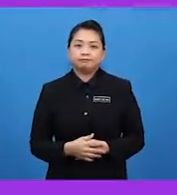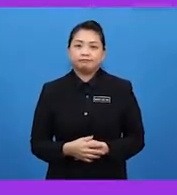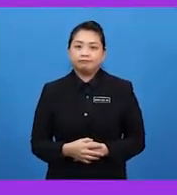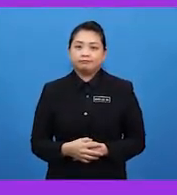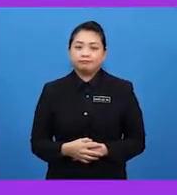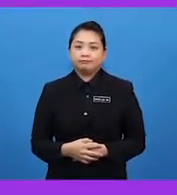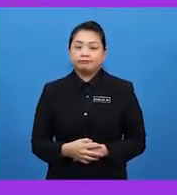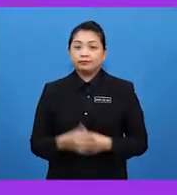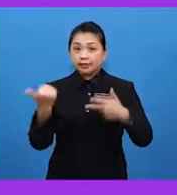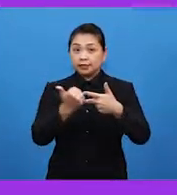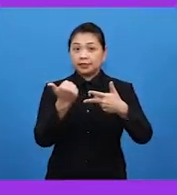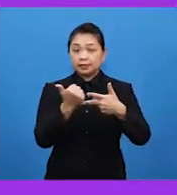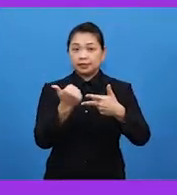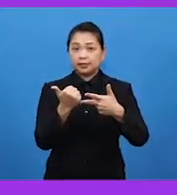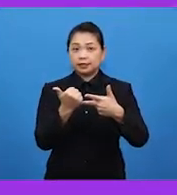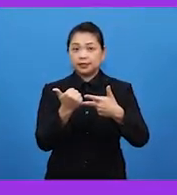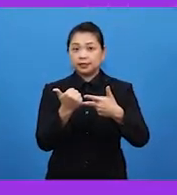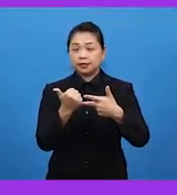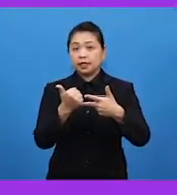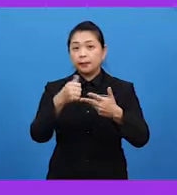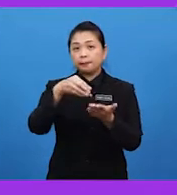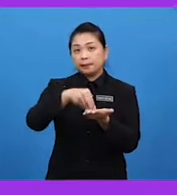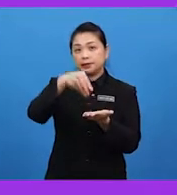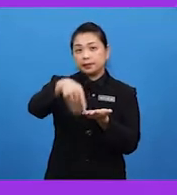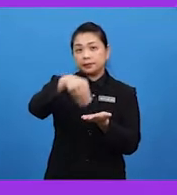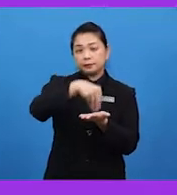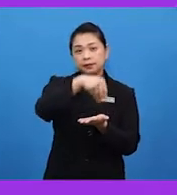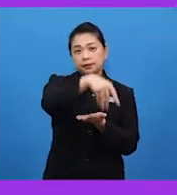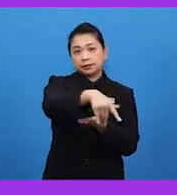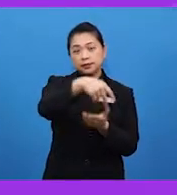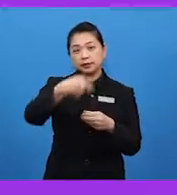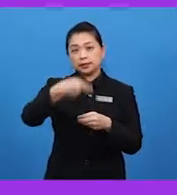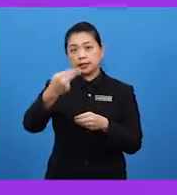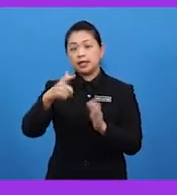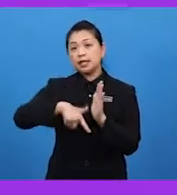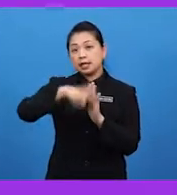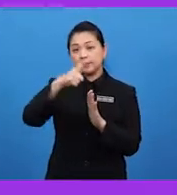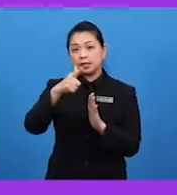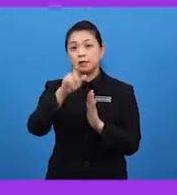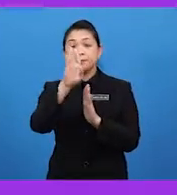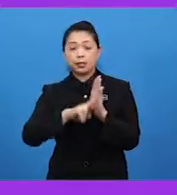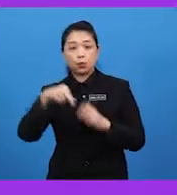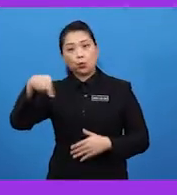Ketiga, beji benih yang dihasilkan adalah lebih berkualiti.